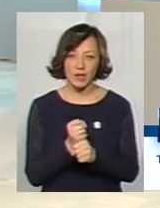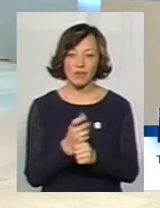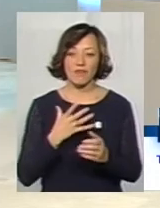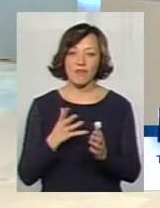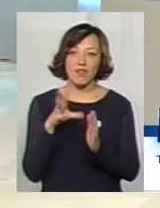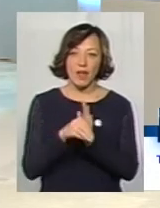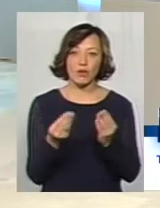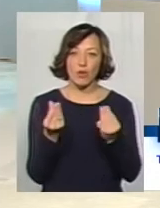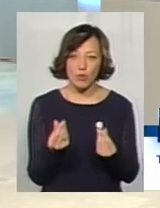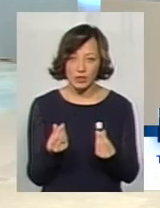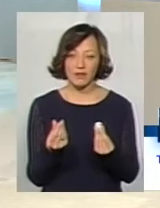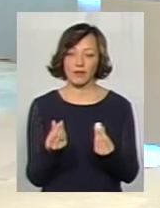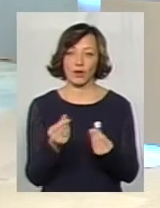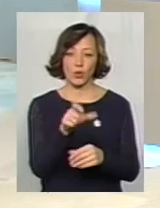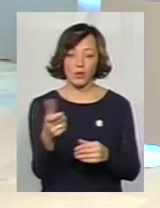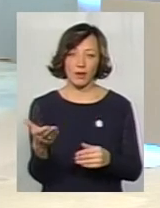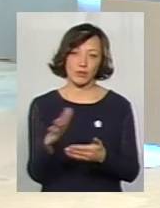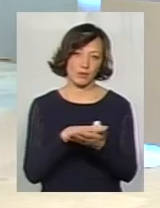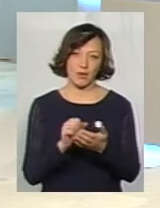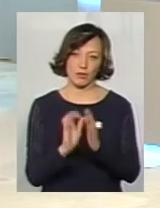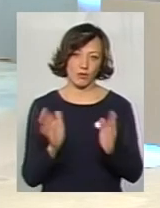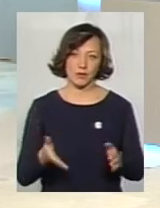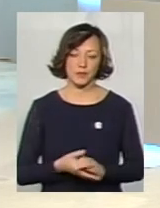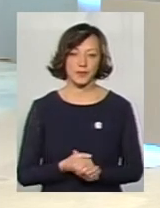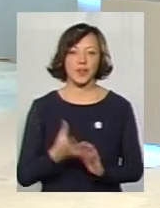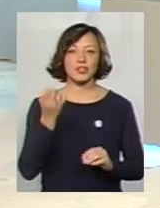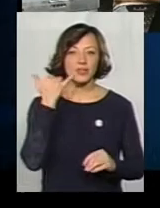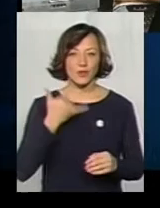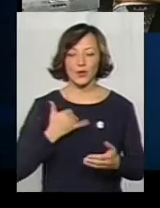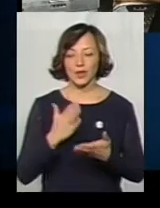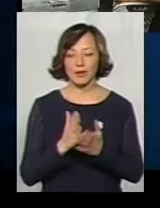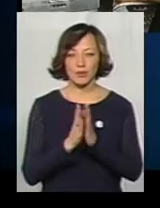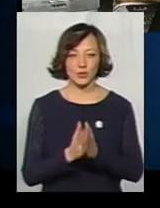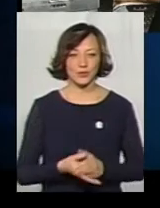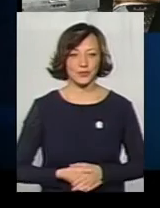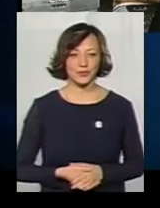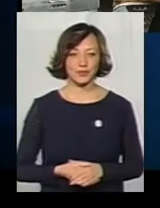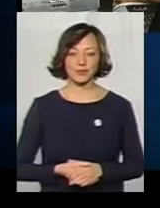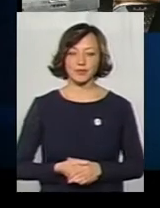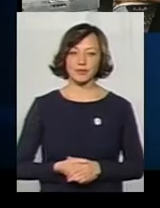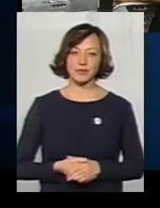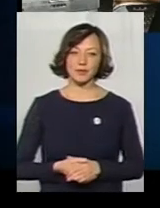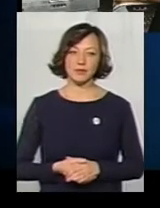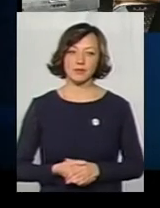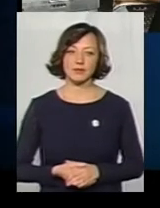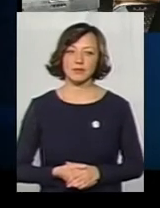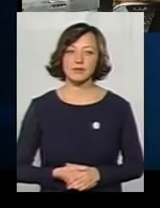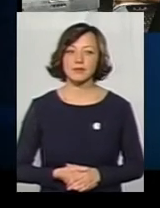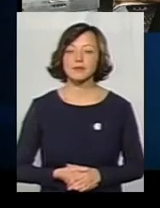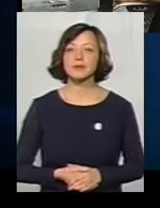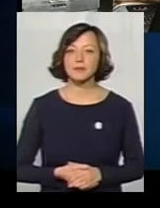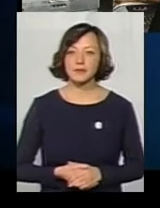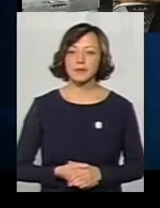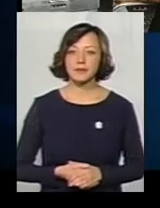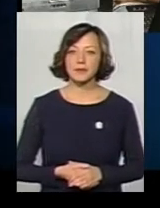вклалися гроші платників податків, буде змарновано. У нас є ще один дзвінок, Прошу, студію. Добрий вечір.